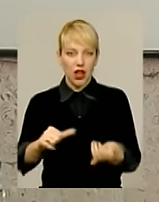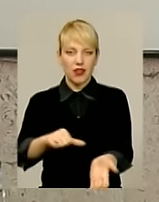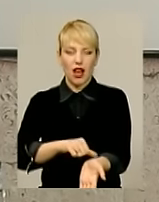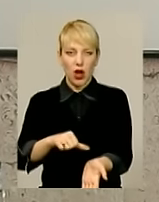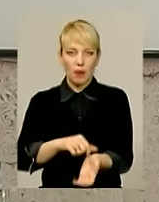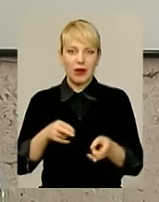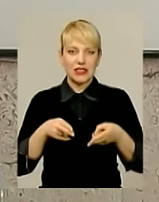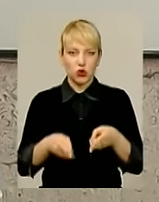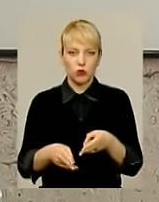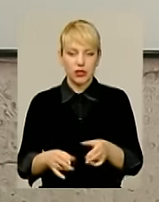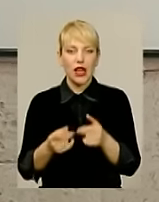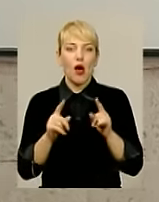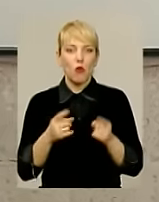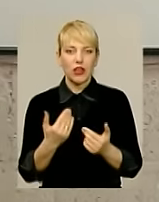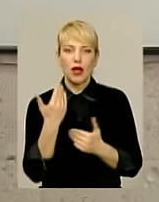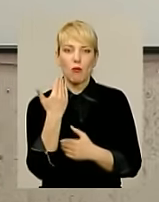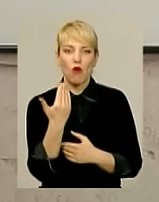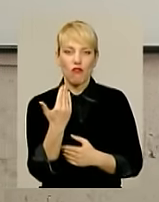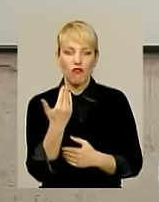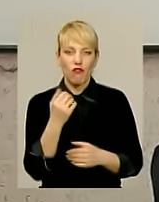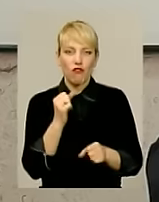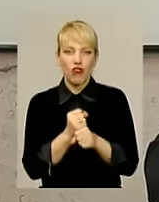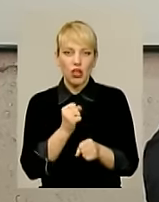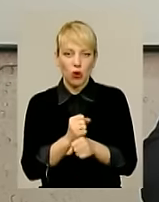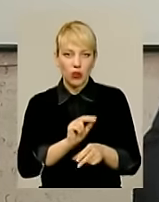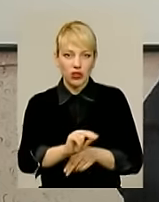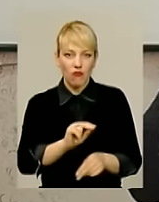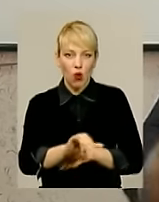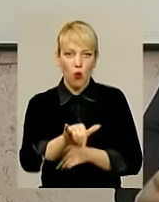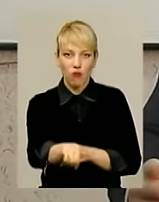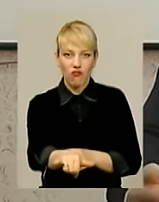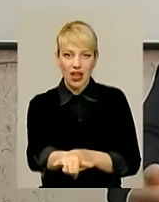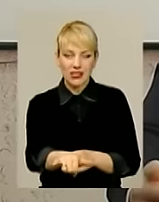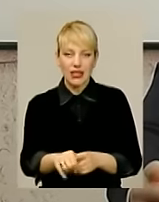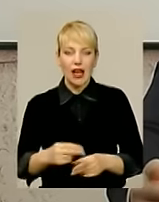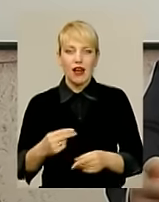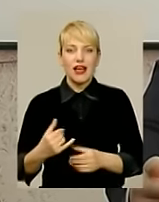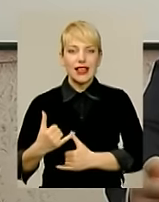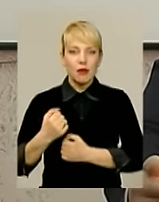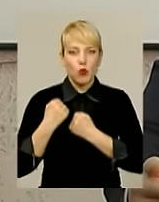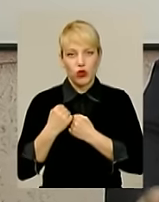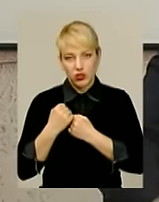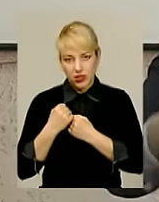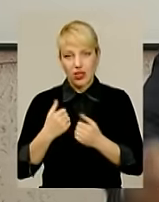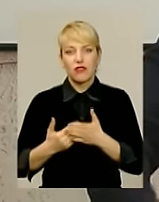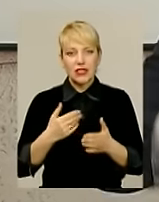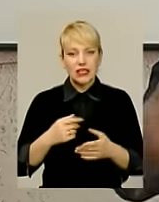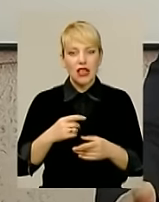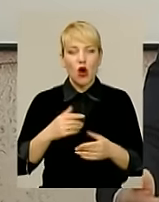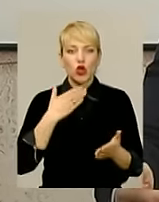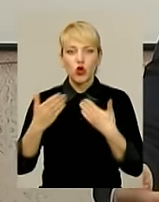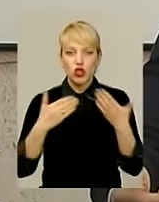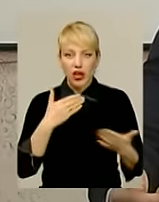Поэтому сегодня, выработав у вас иммунитет в отношении